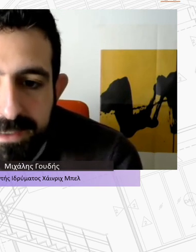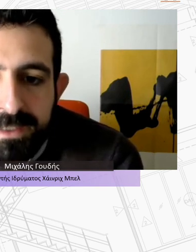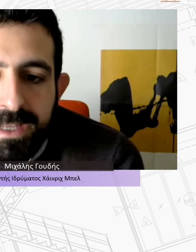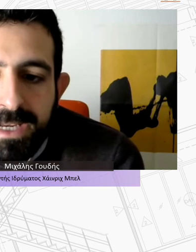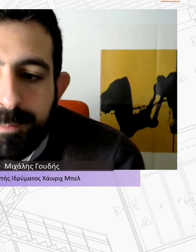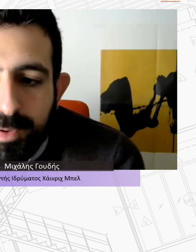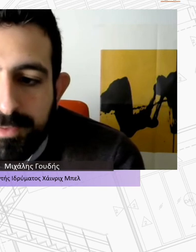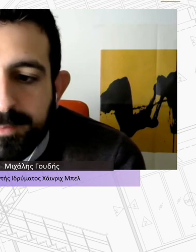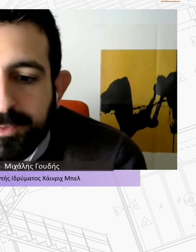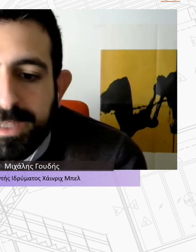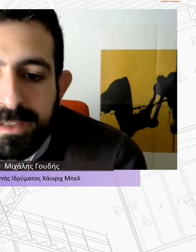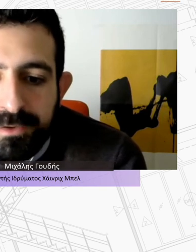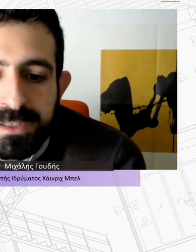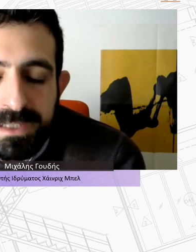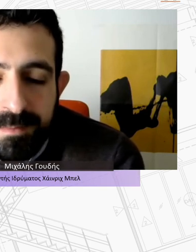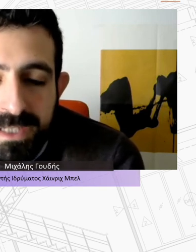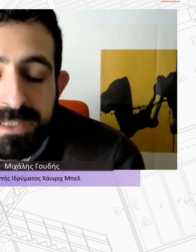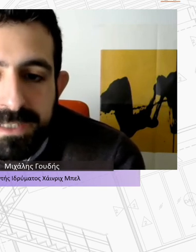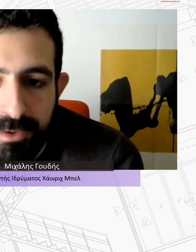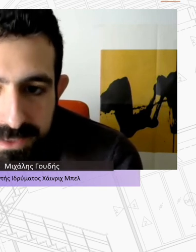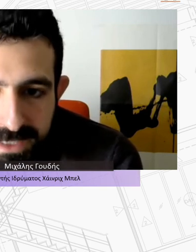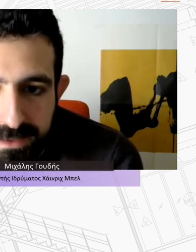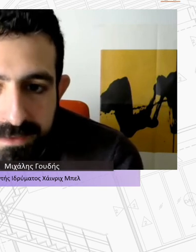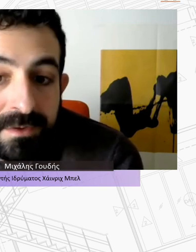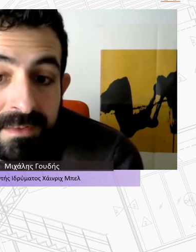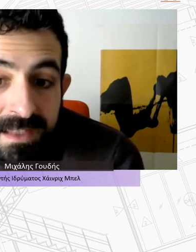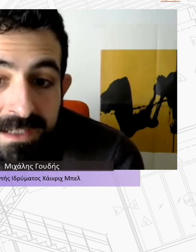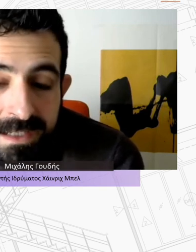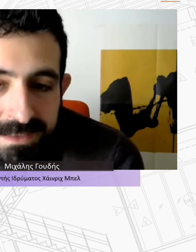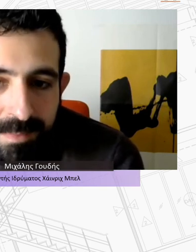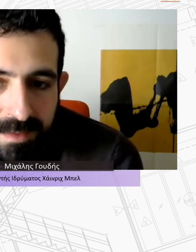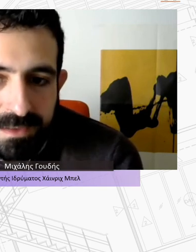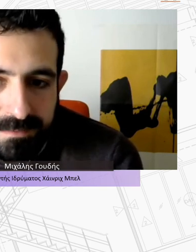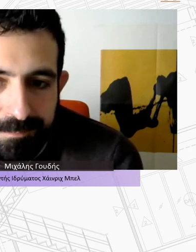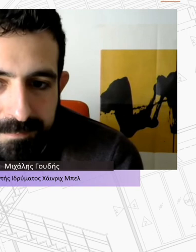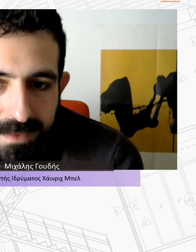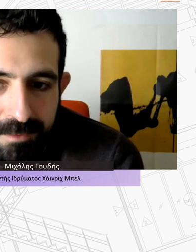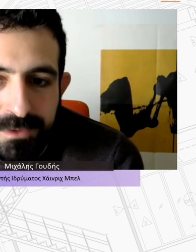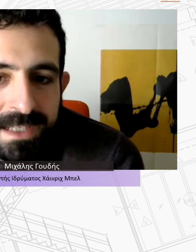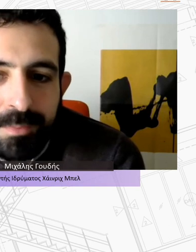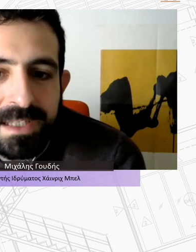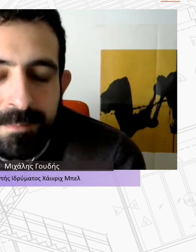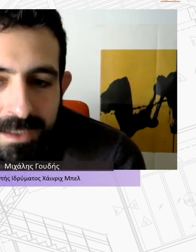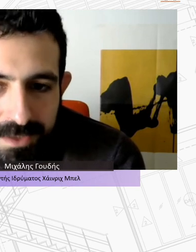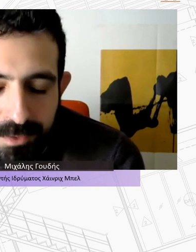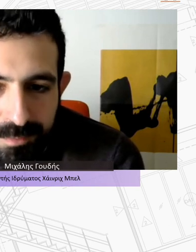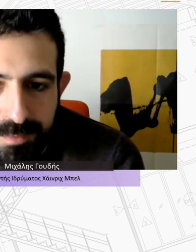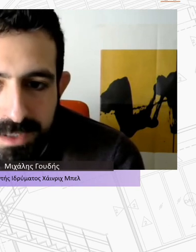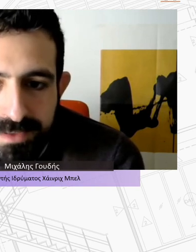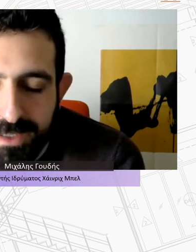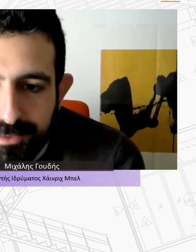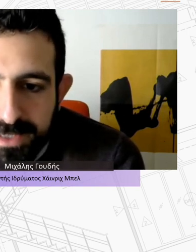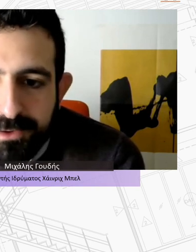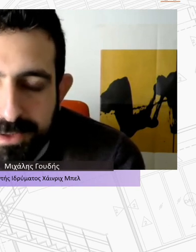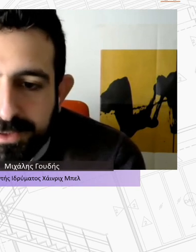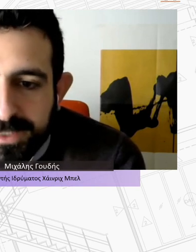κατοικία ένα πρόβλημα του καθενός και της καθεμιάς ξεχωριστά διότι δεν είναι έτσι τα πράγματα ούτε είναι αποτυχημένος κάποιος ο οποίος δεν